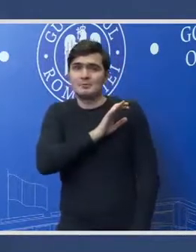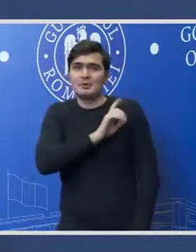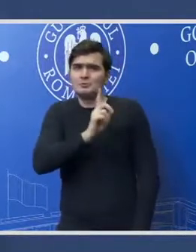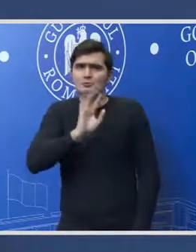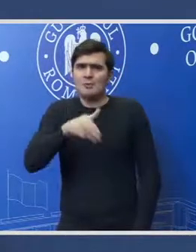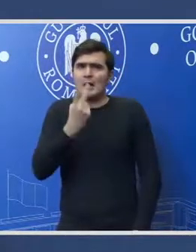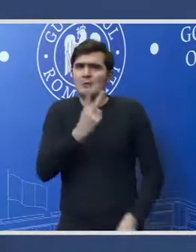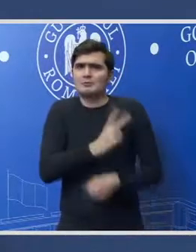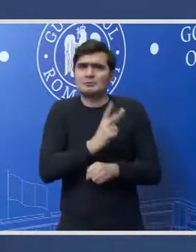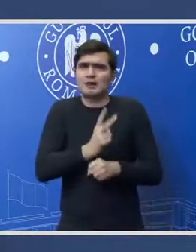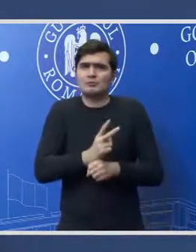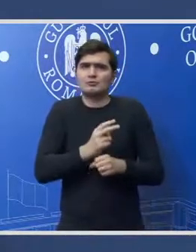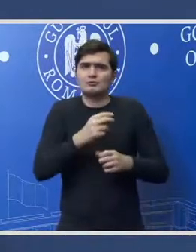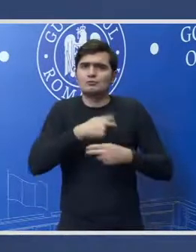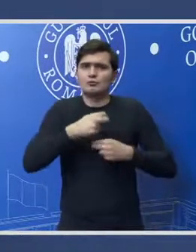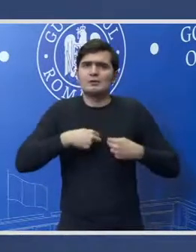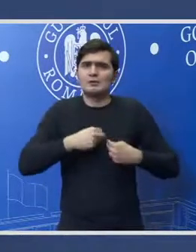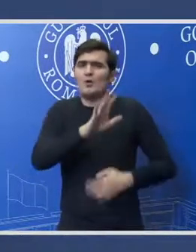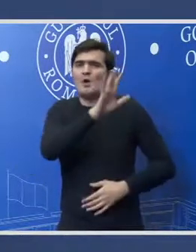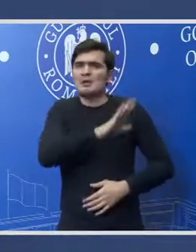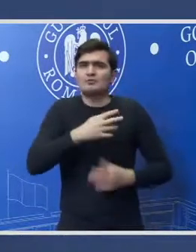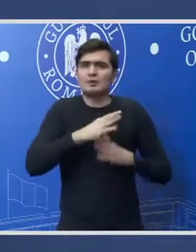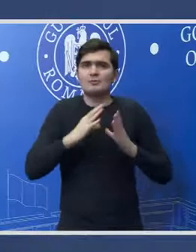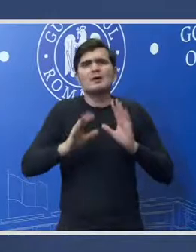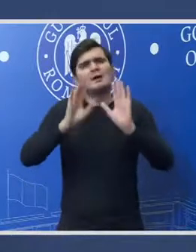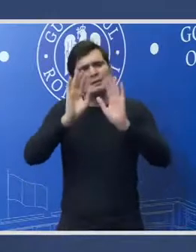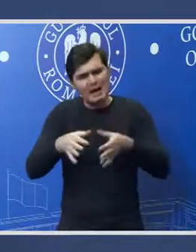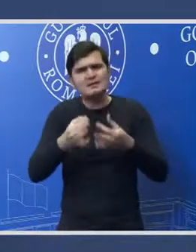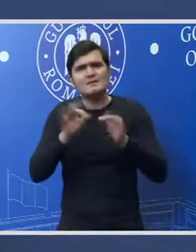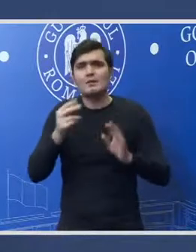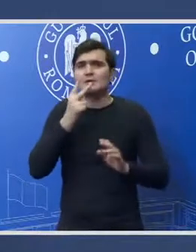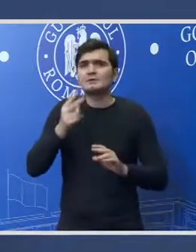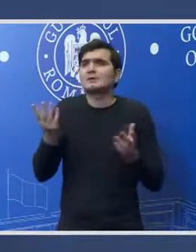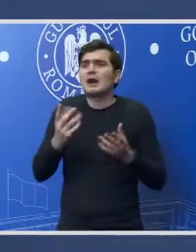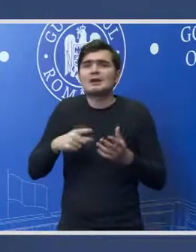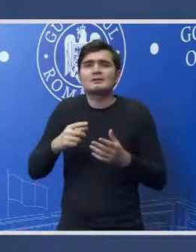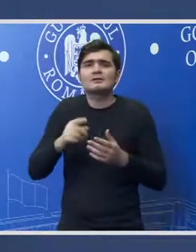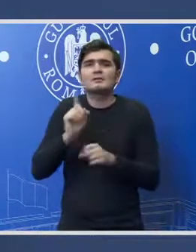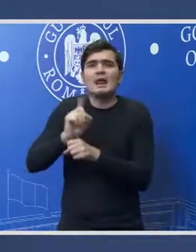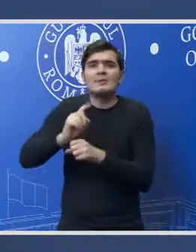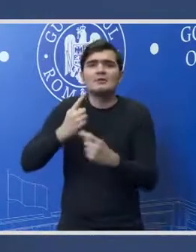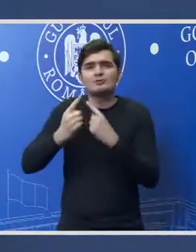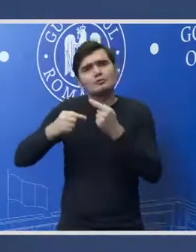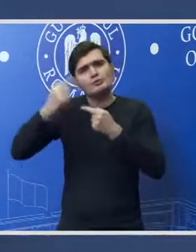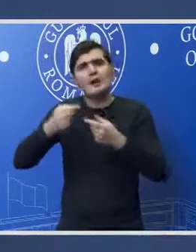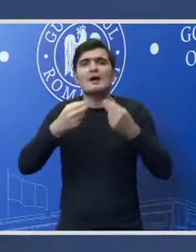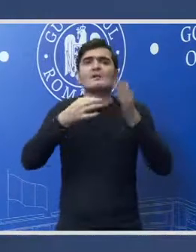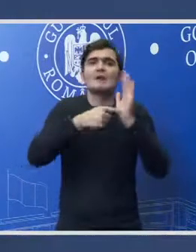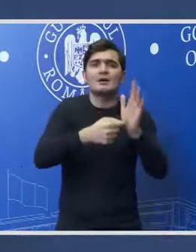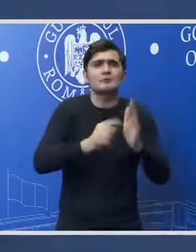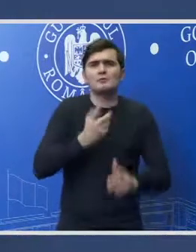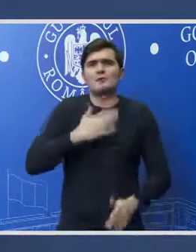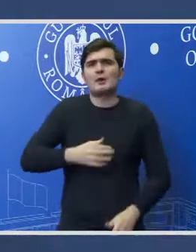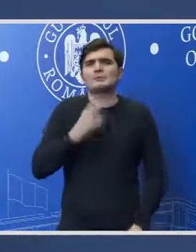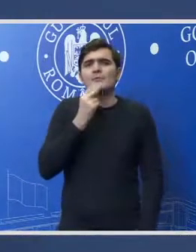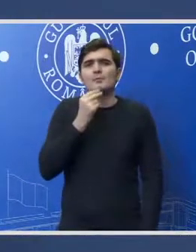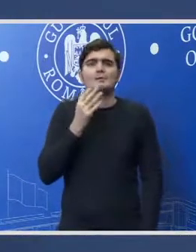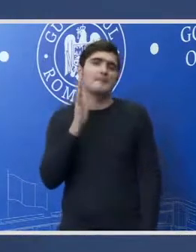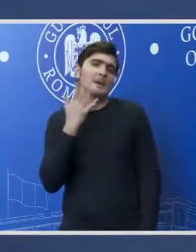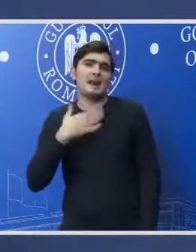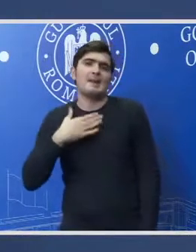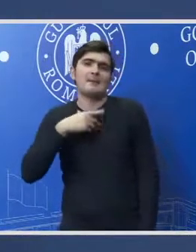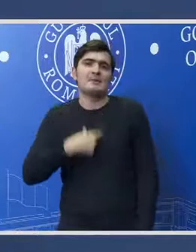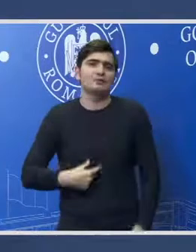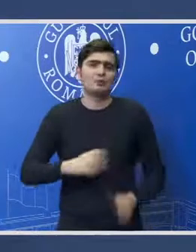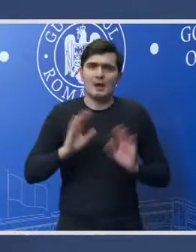statut juridic în România. Dați-mi voie să văd exact care au fost elementele discuției și după aceea pot să vi se vorbim. Nu vreau să vă dau o opinie personală. Aici suntem